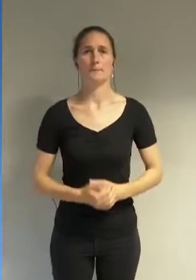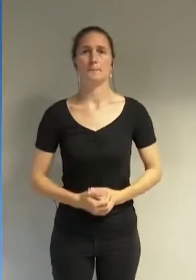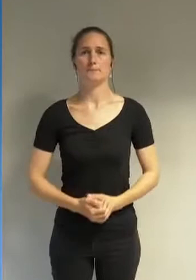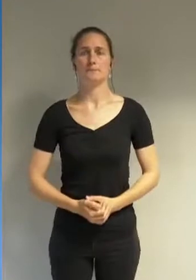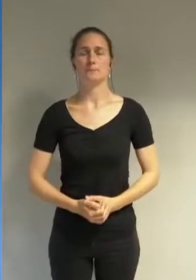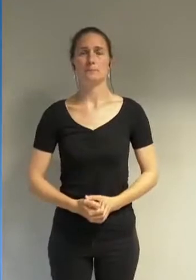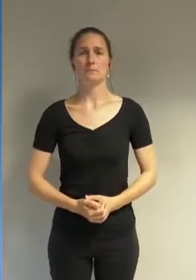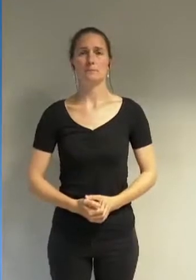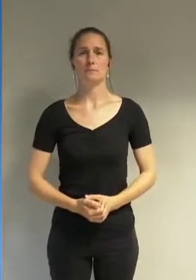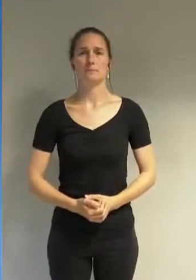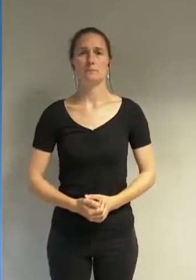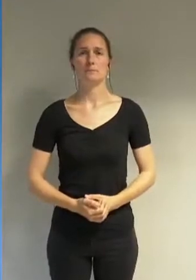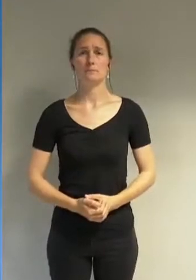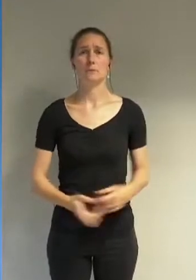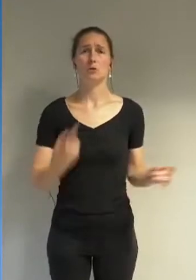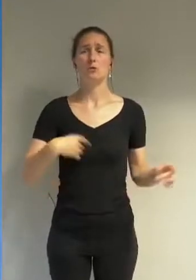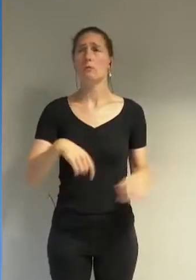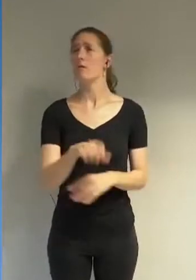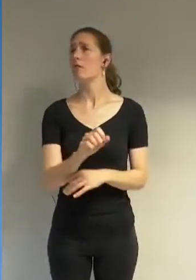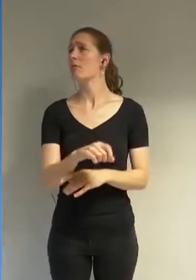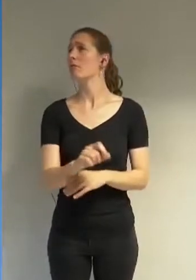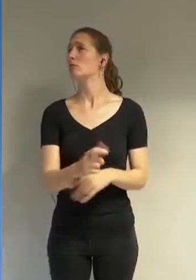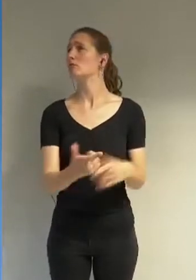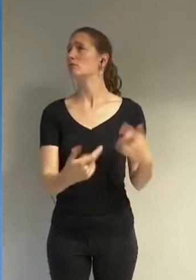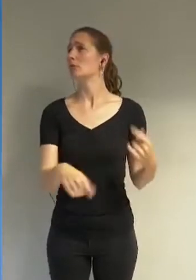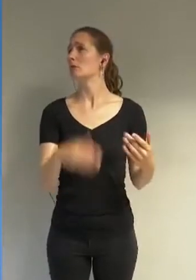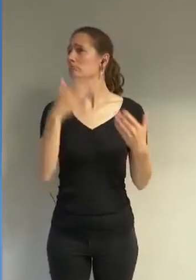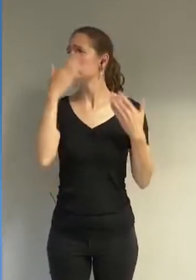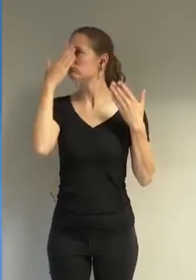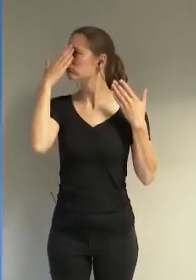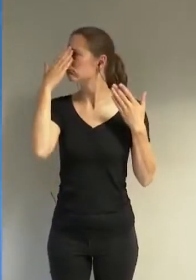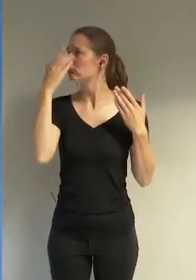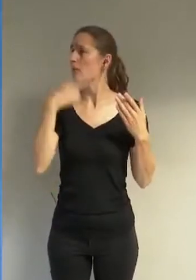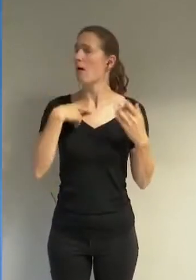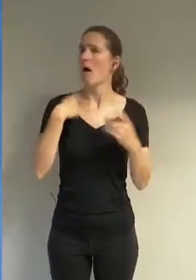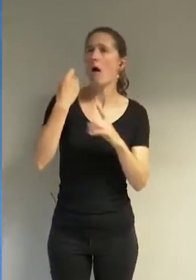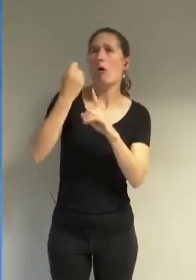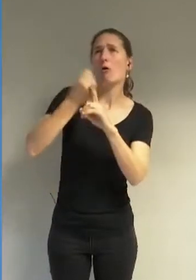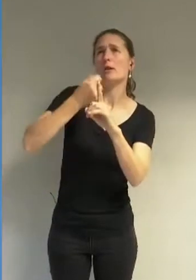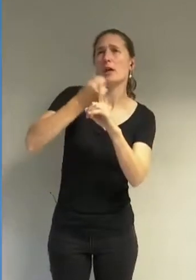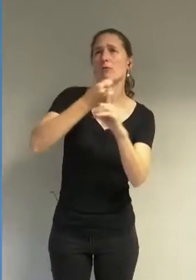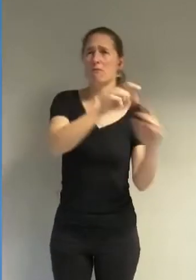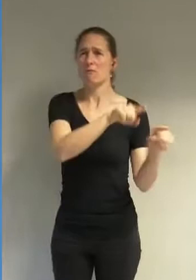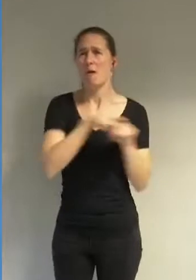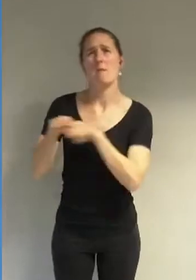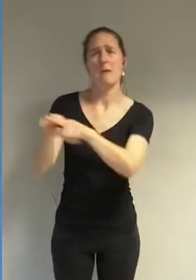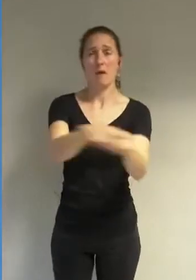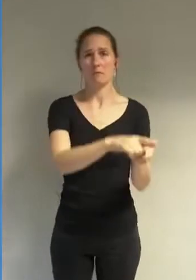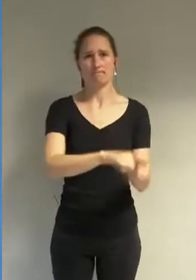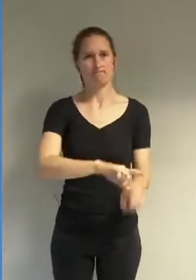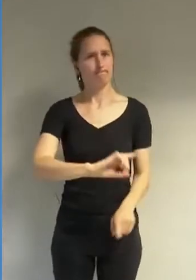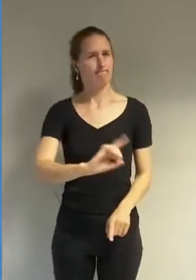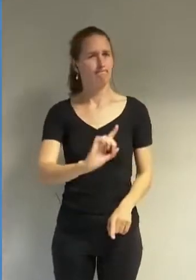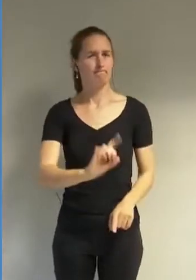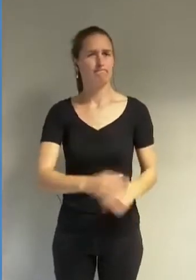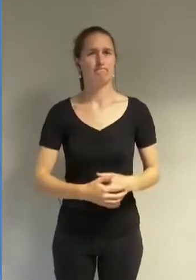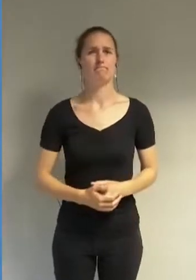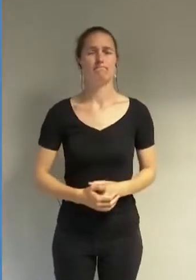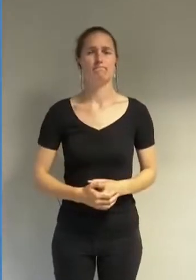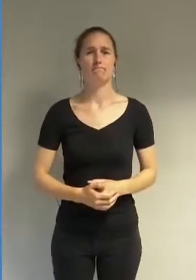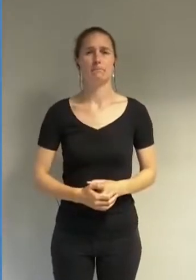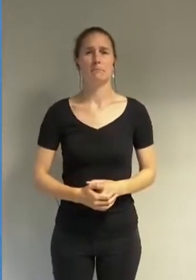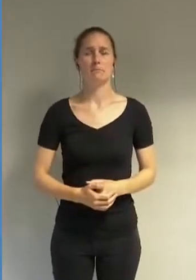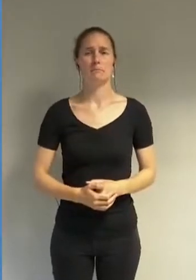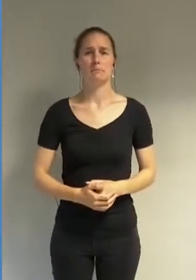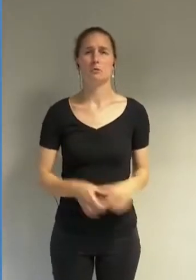ne faisons pas semblant d'imaginer qu'il s'agit ici d'une revendication largement partagée ne faisons pas semblant que croire